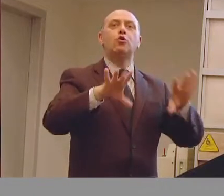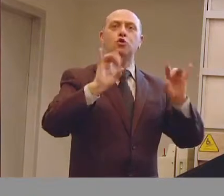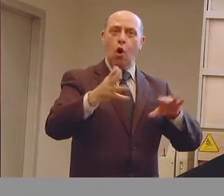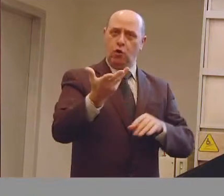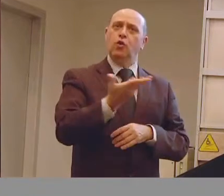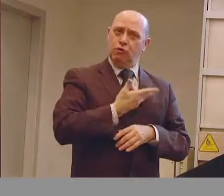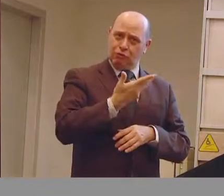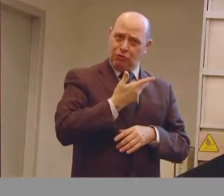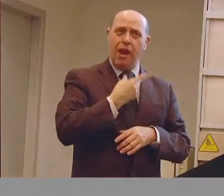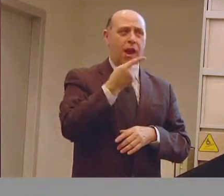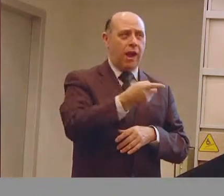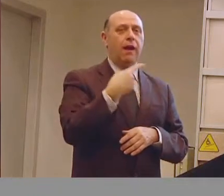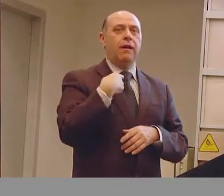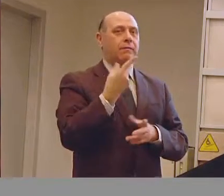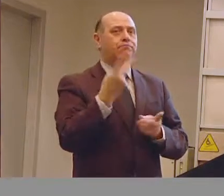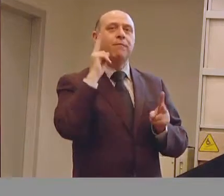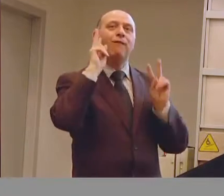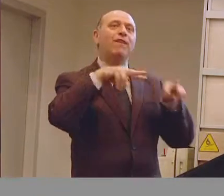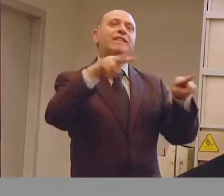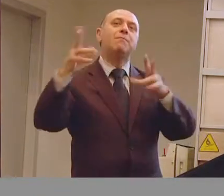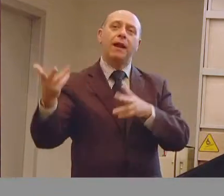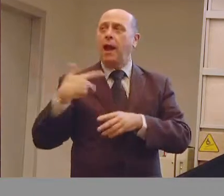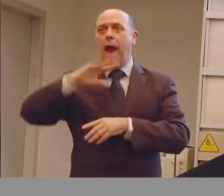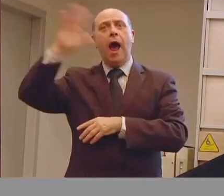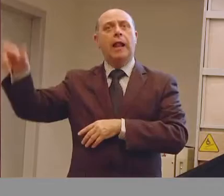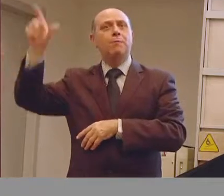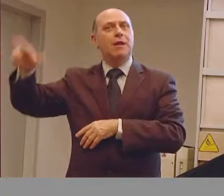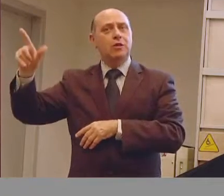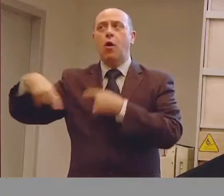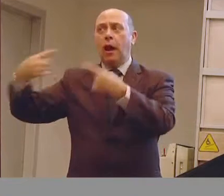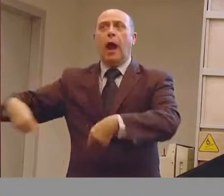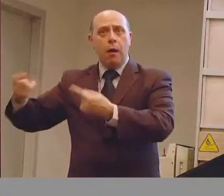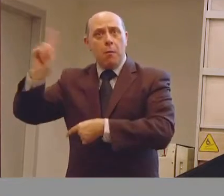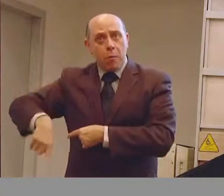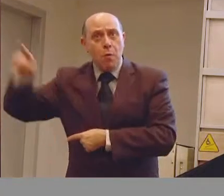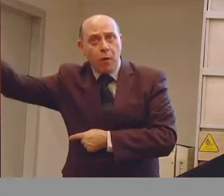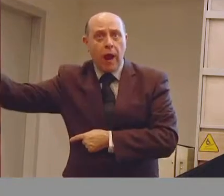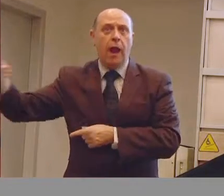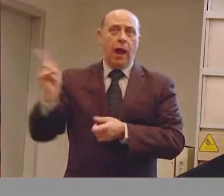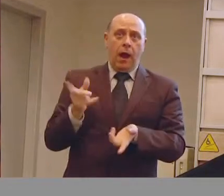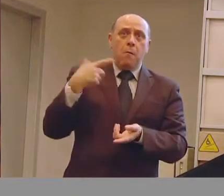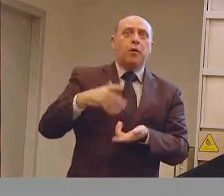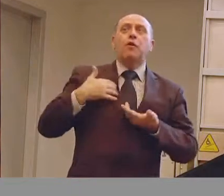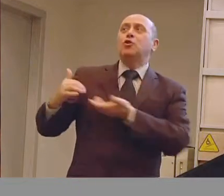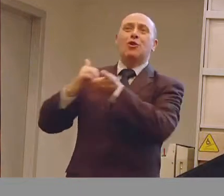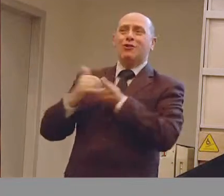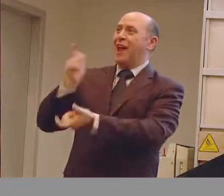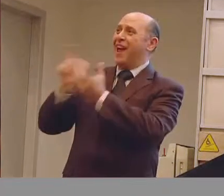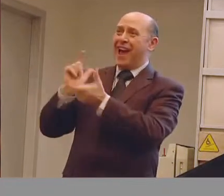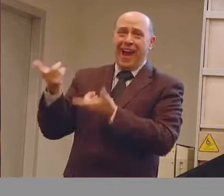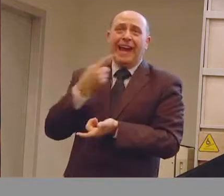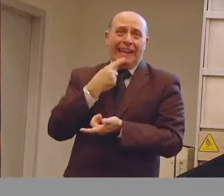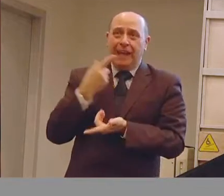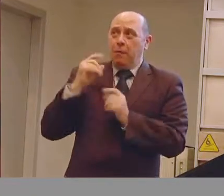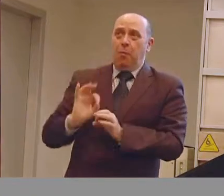contemplano anche eventualmente una visitabilità da parte di altre persone che sono in carrozzina perché la socializzazione avviene spesso anche fra le persone che sono in